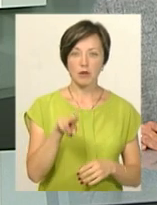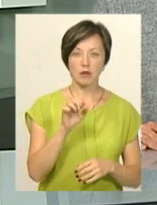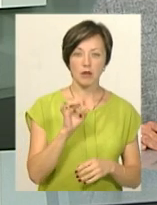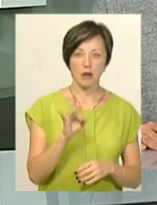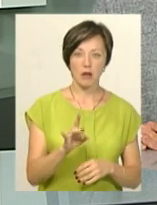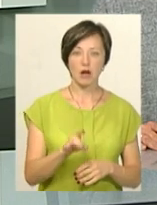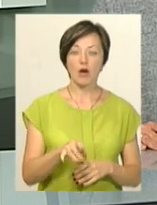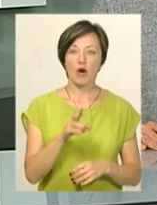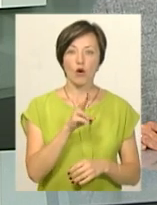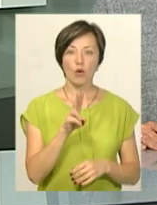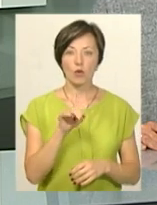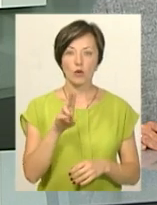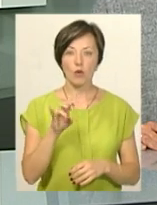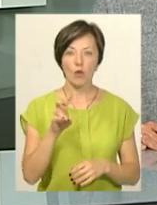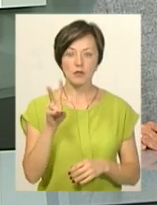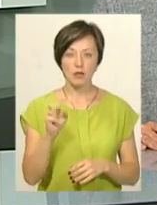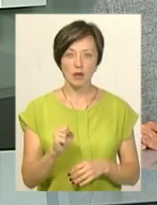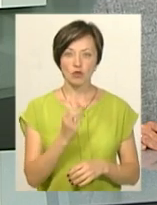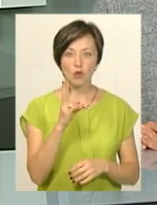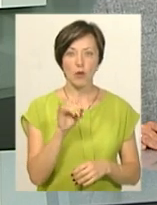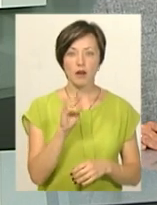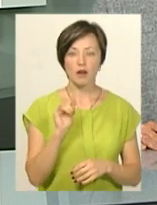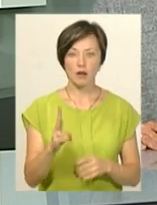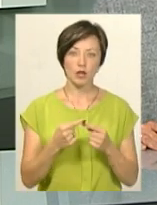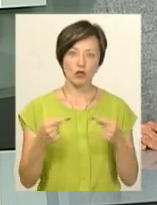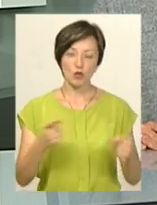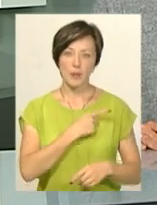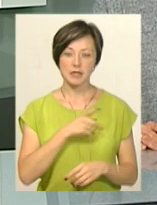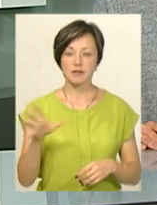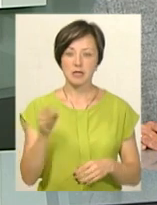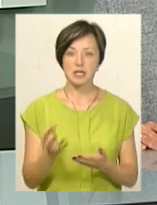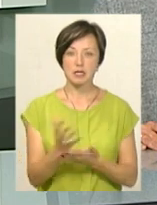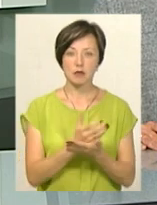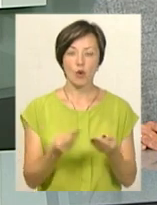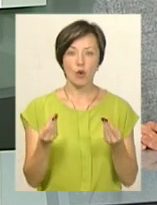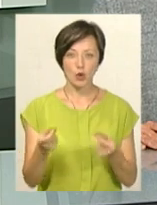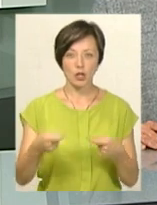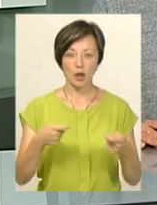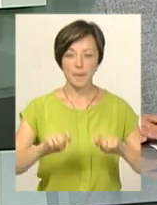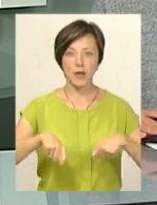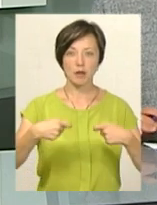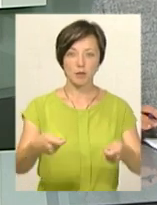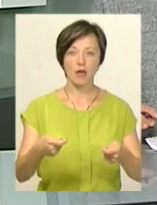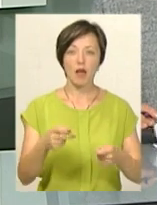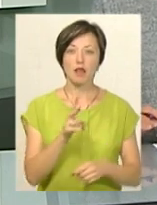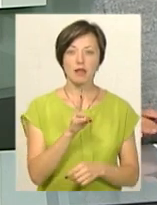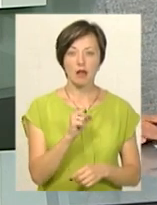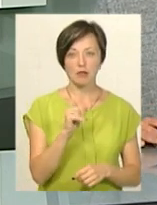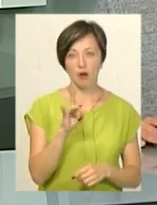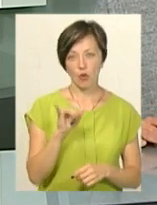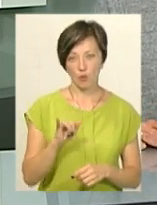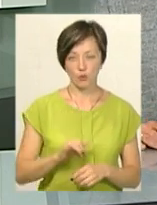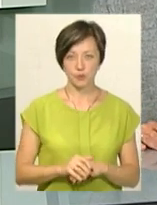Кляпетури, Вадима Куріловського, Олени Школьник та інших митців. Усі зібрані на ярмарку гроші передадуть Назару Упришку.